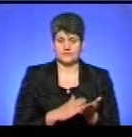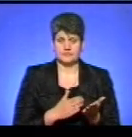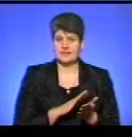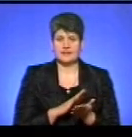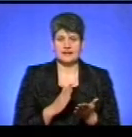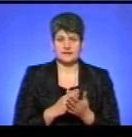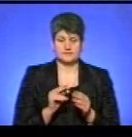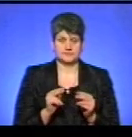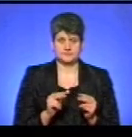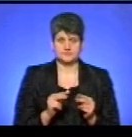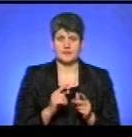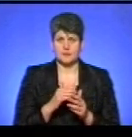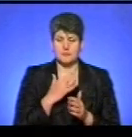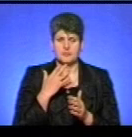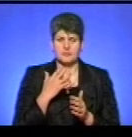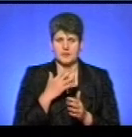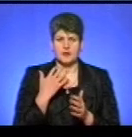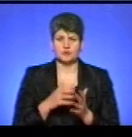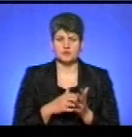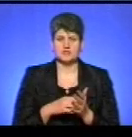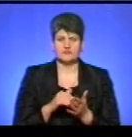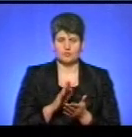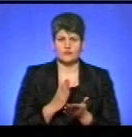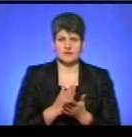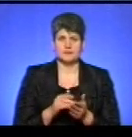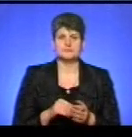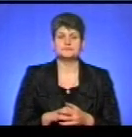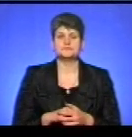легальний, також багато причин відмови з цієї причини.